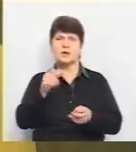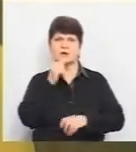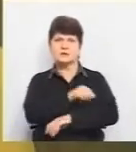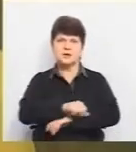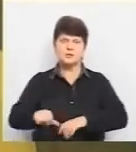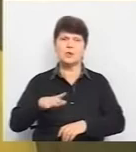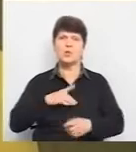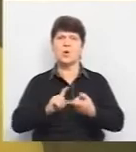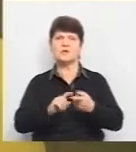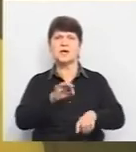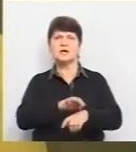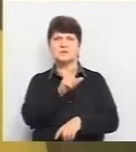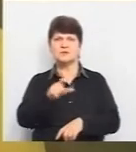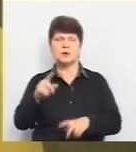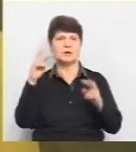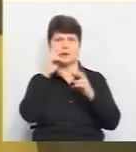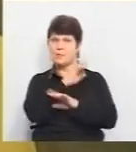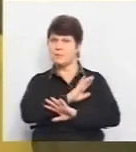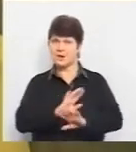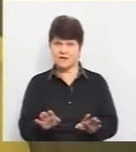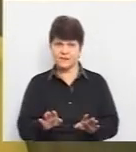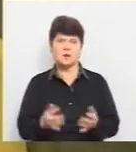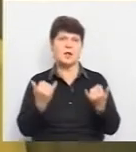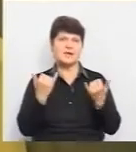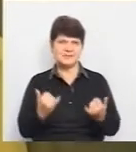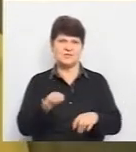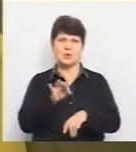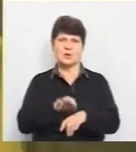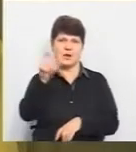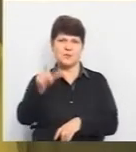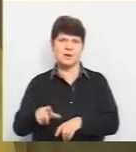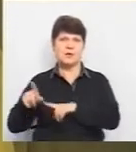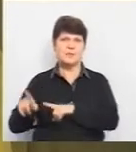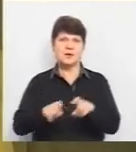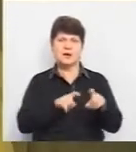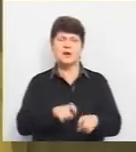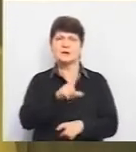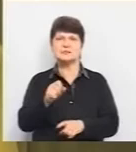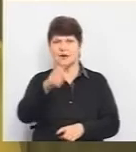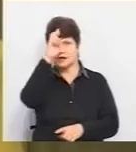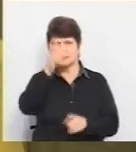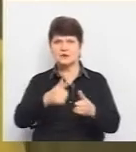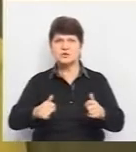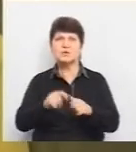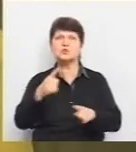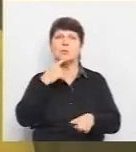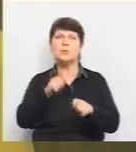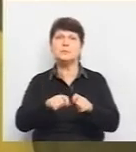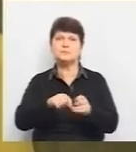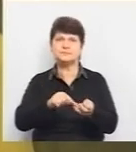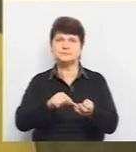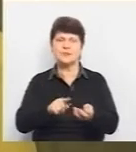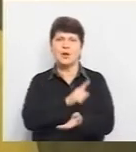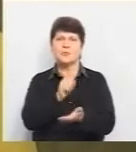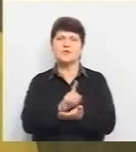мав контакт з хворим. Це неправильно. Сьогодні пацієнт бігає за державою, щоб протестуватися. Має